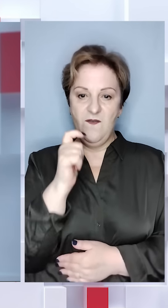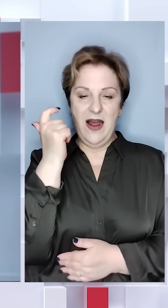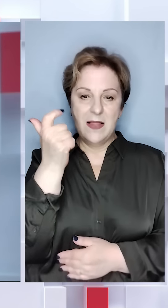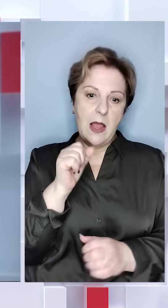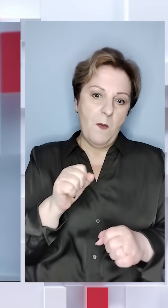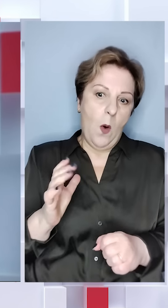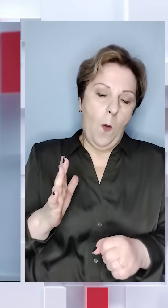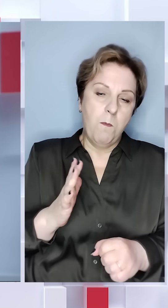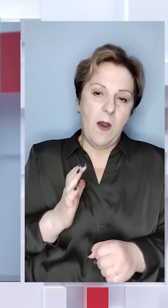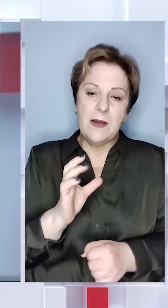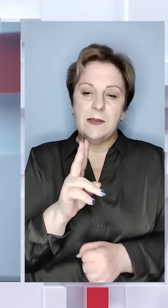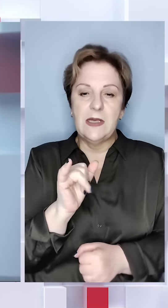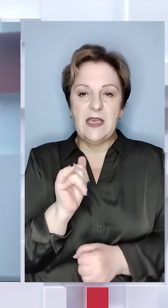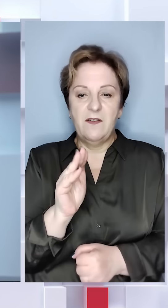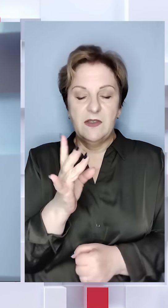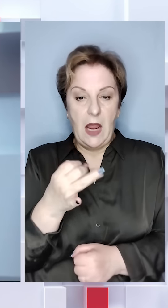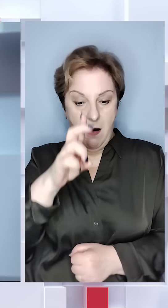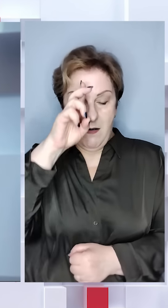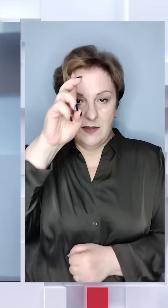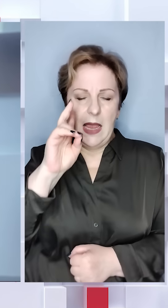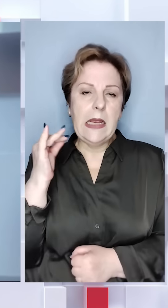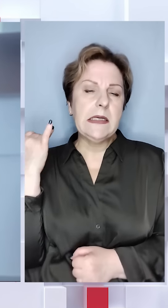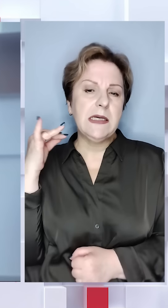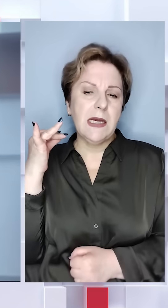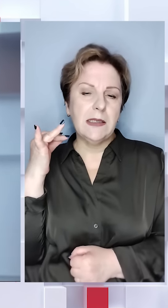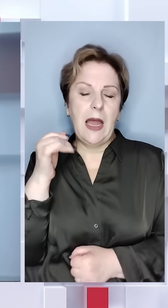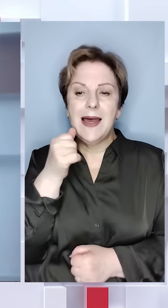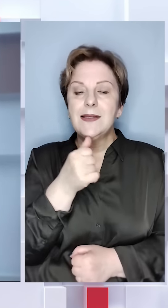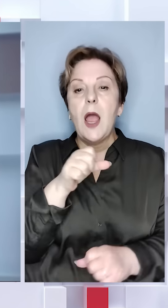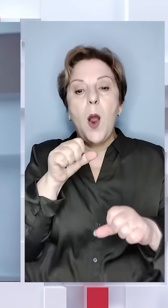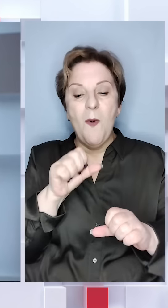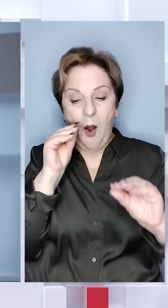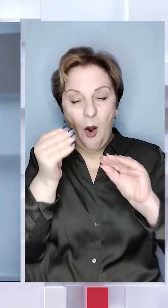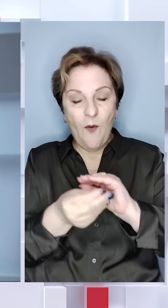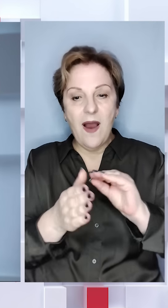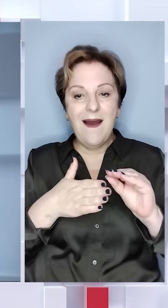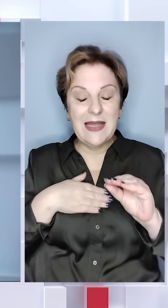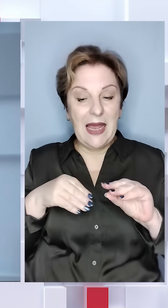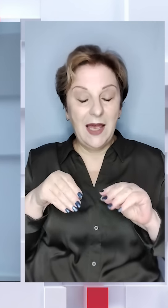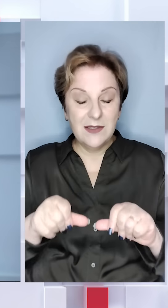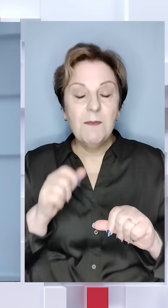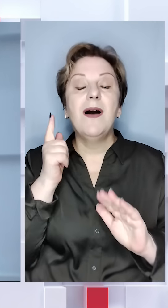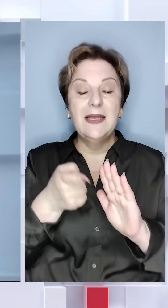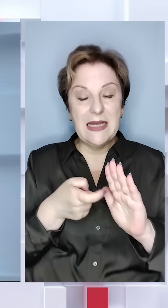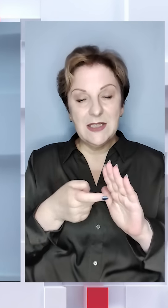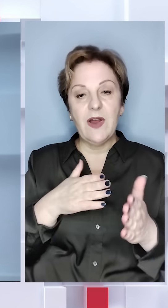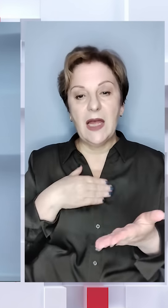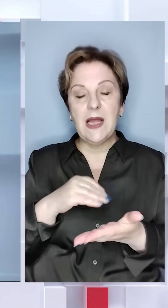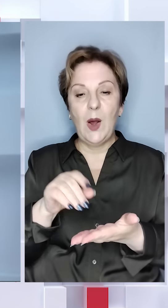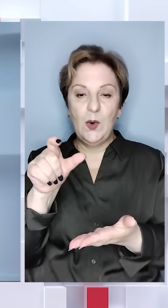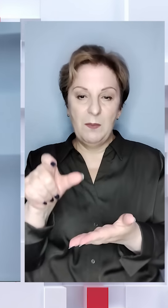власником, імовірно, був скіфський цар. Які історичні загадки ще може ховати наша земля, дізнавалася